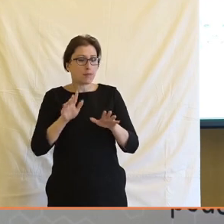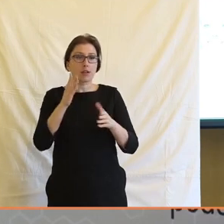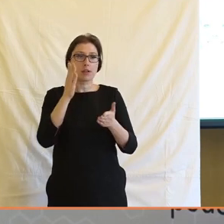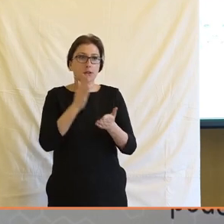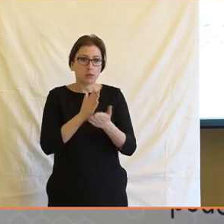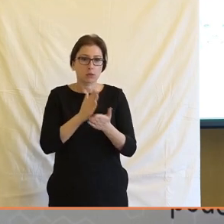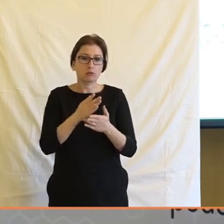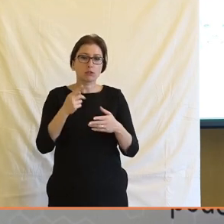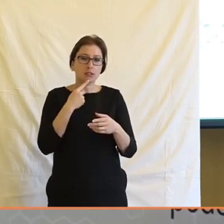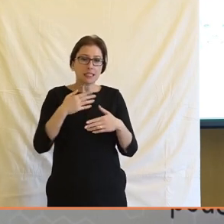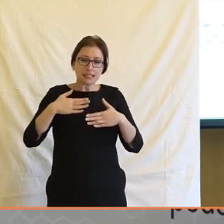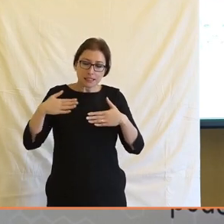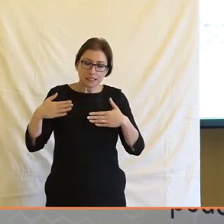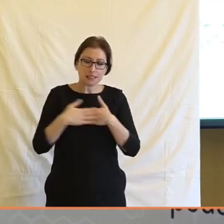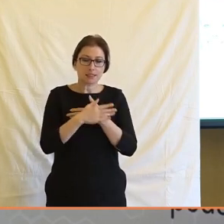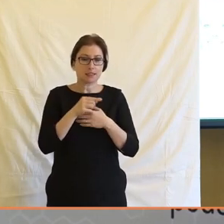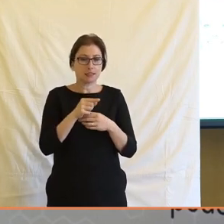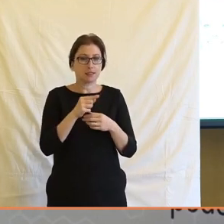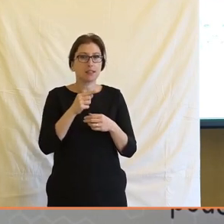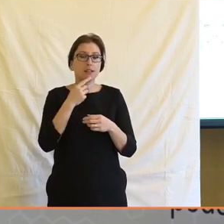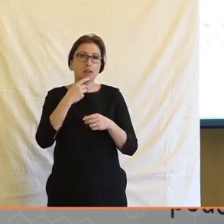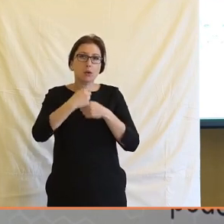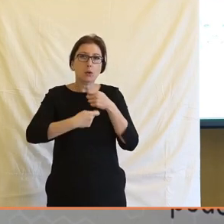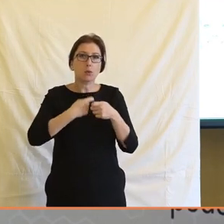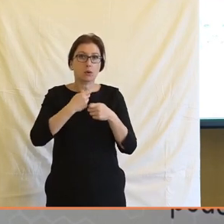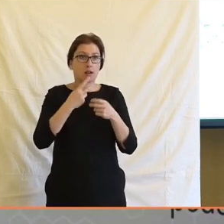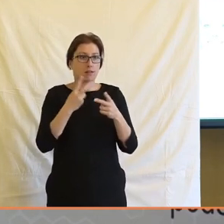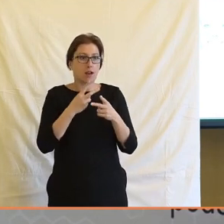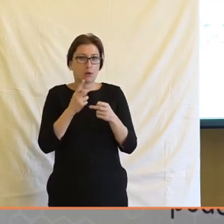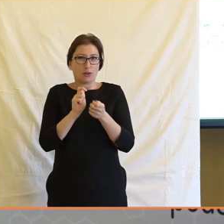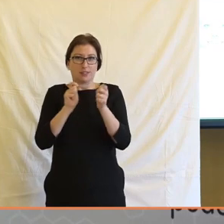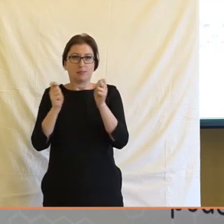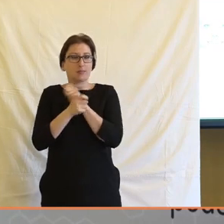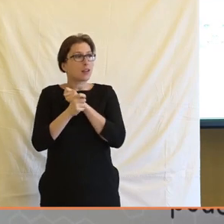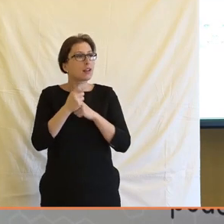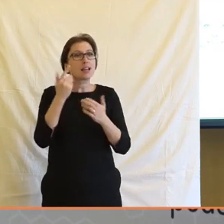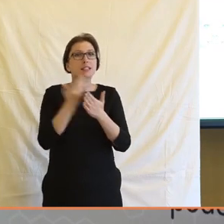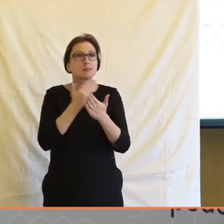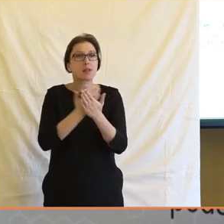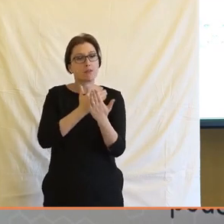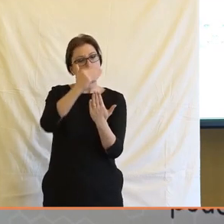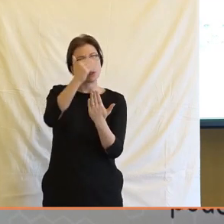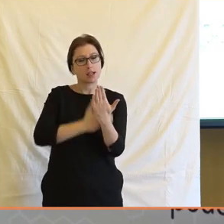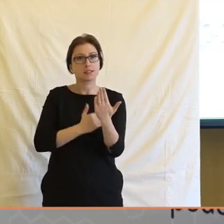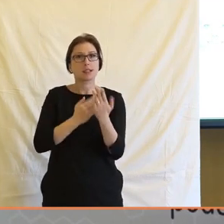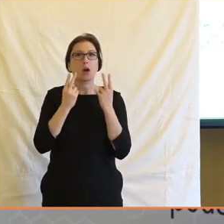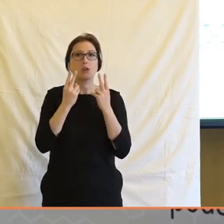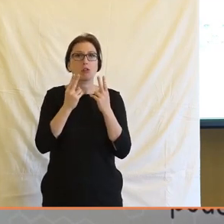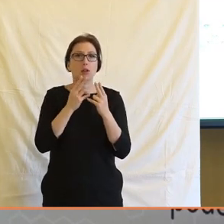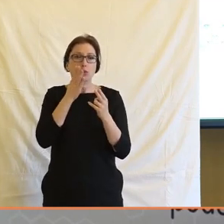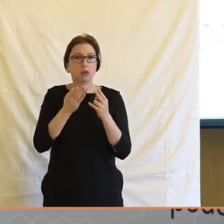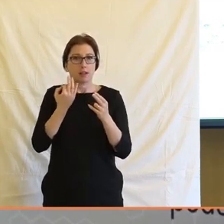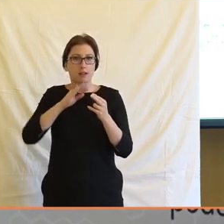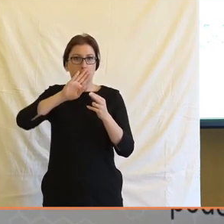a už se to vlastně i děje, že se změní i kompletně, nebo ne kompletně, ale pozmění se ty spravodajské hodnoty a